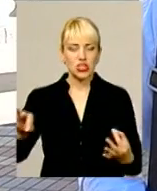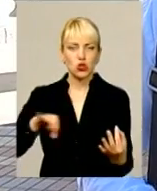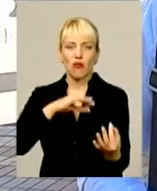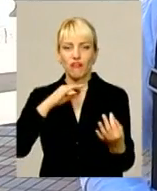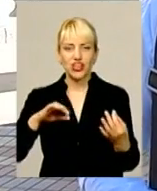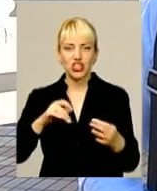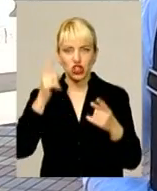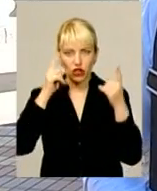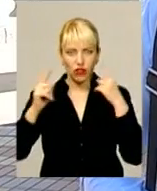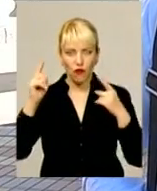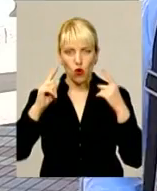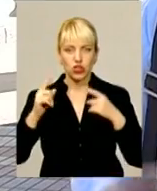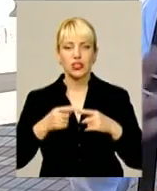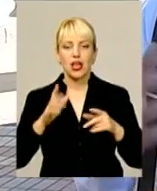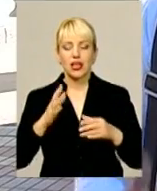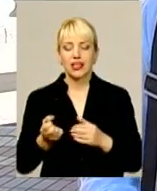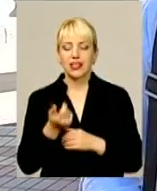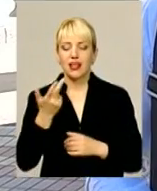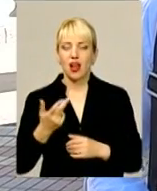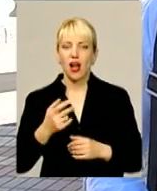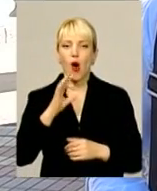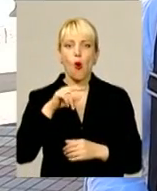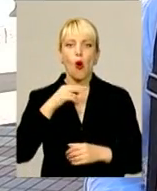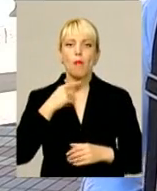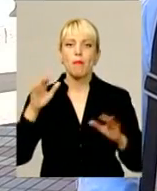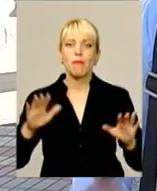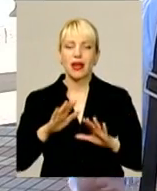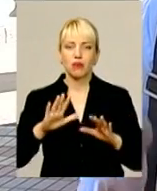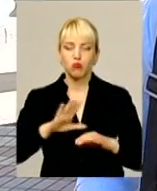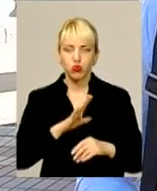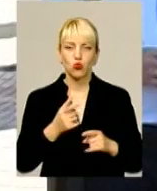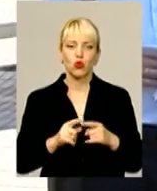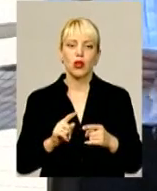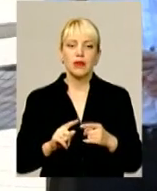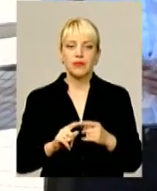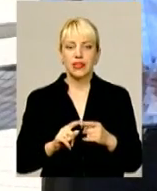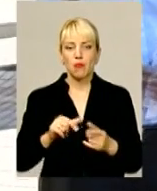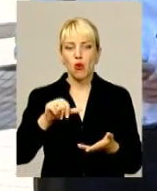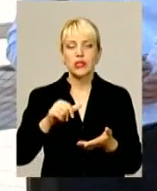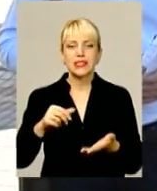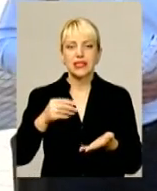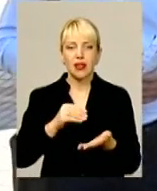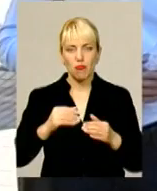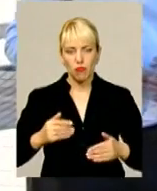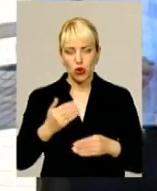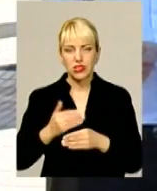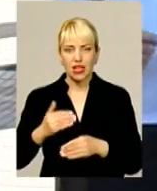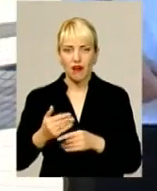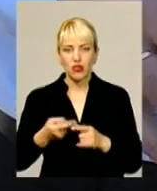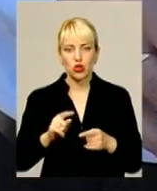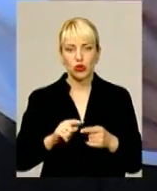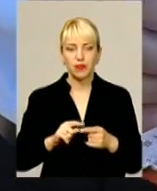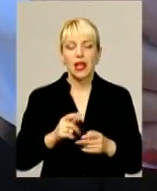Кілька опер було поставлено минулого сезону, і на цей сезон також заплановано кілька таких прем'єр. Серед найбільш визначних прем'єр